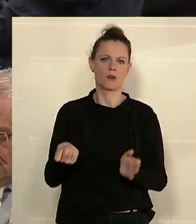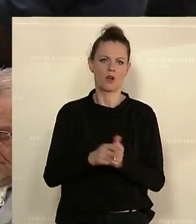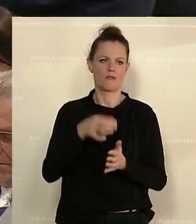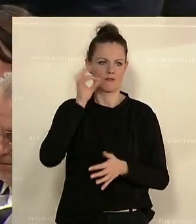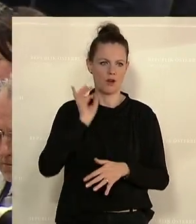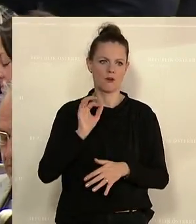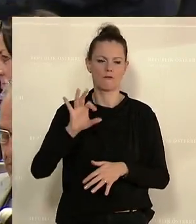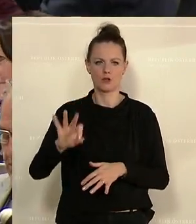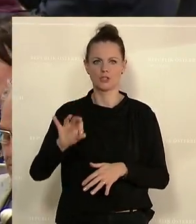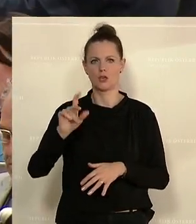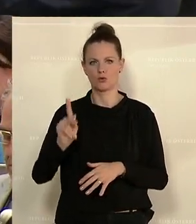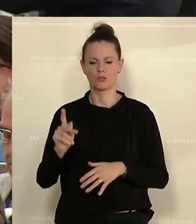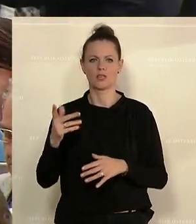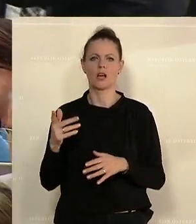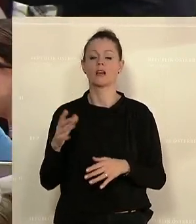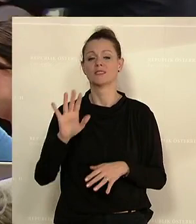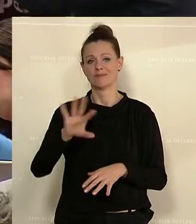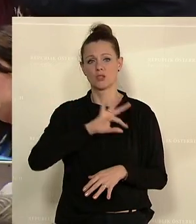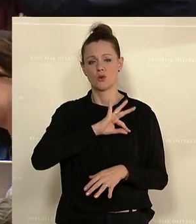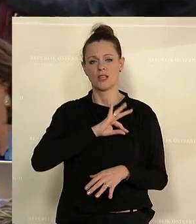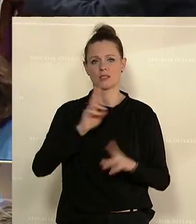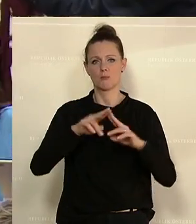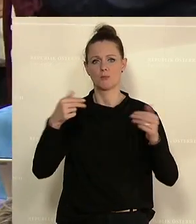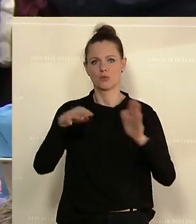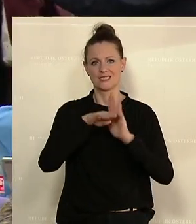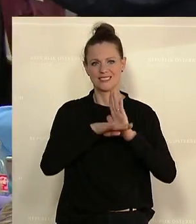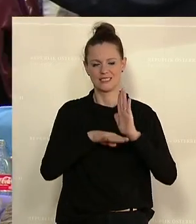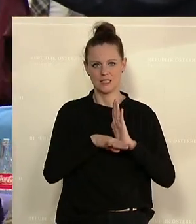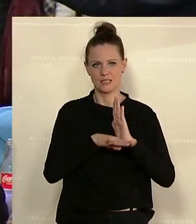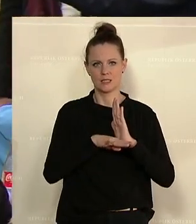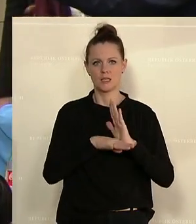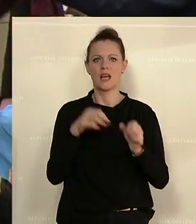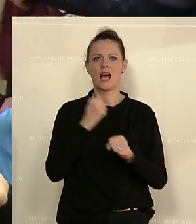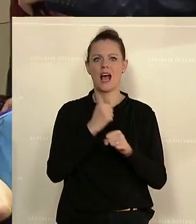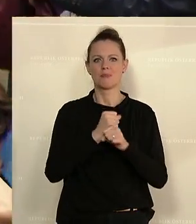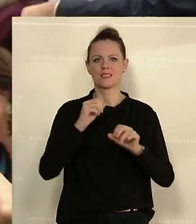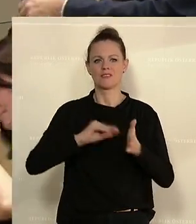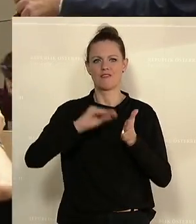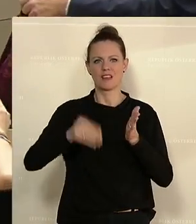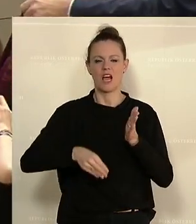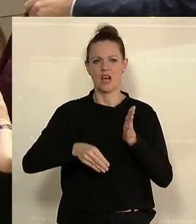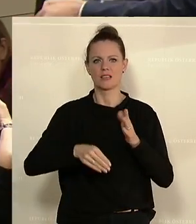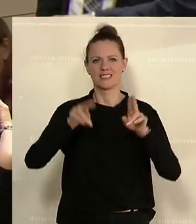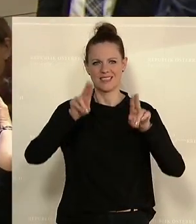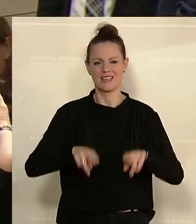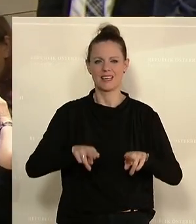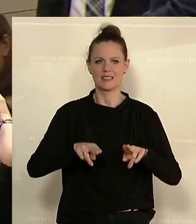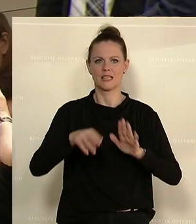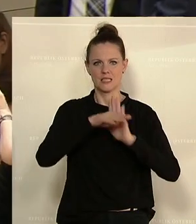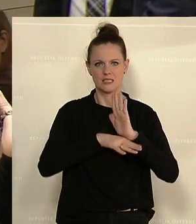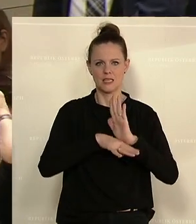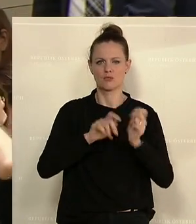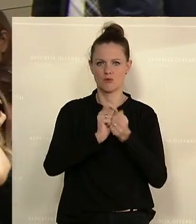Sonderbetreuungszeit für elternbetreuungspflichtige Kinder, wenn die Kinder sich mit dem Coronavirus infiziert haben und die Schule oder den